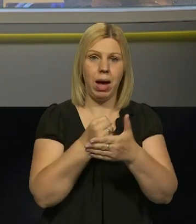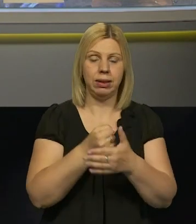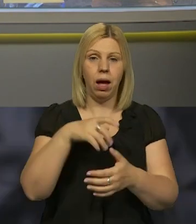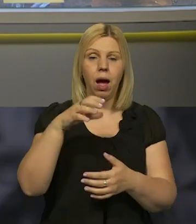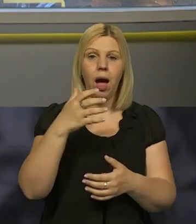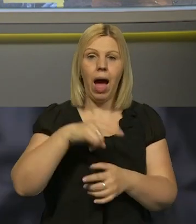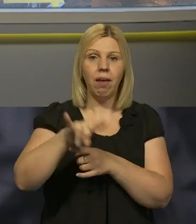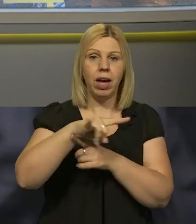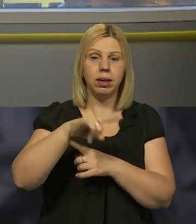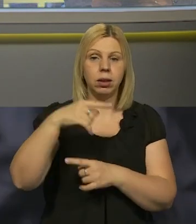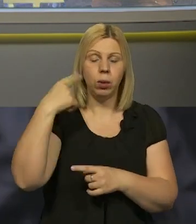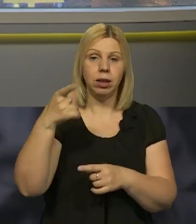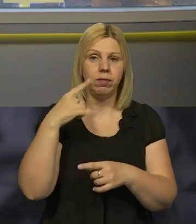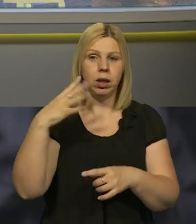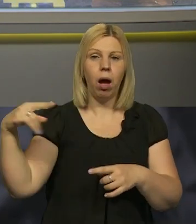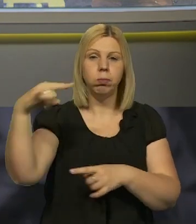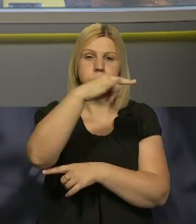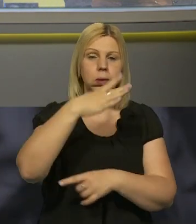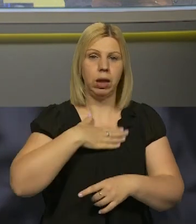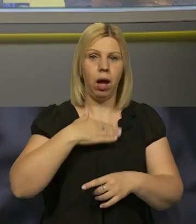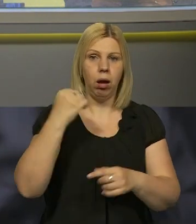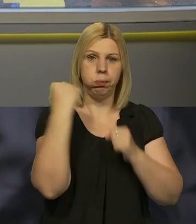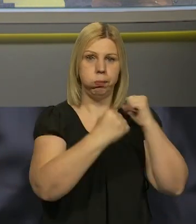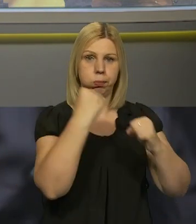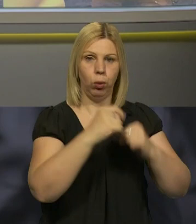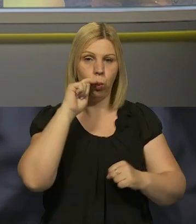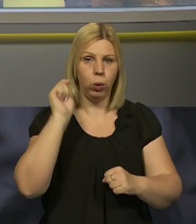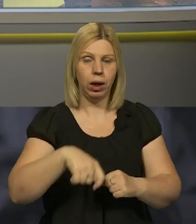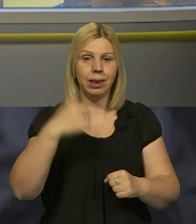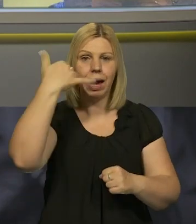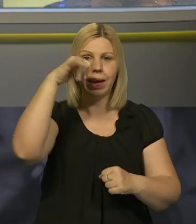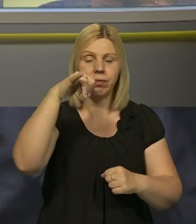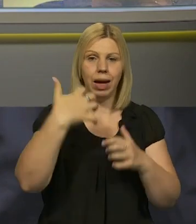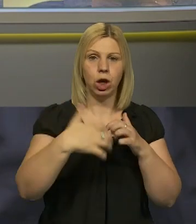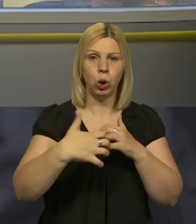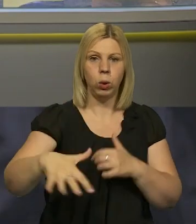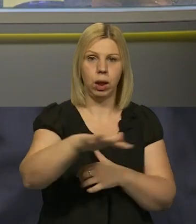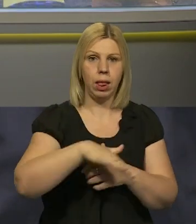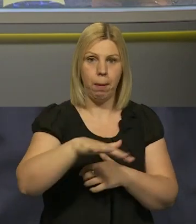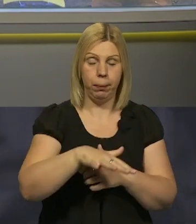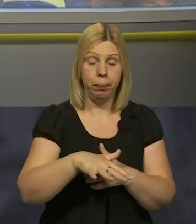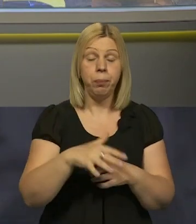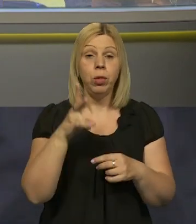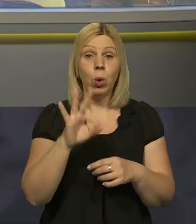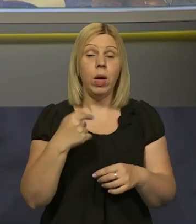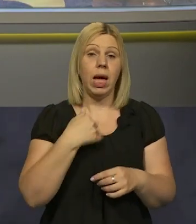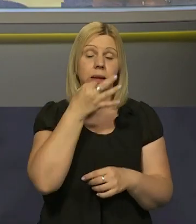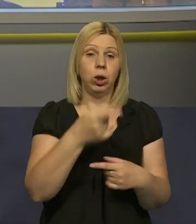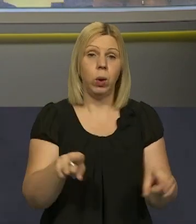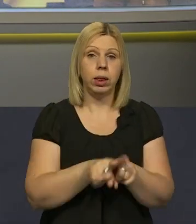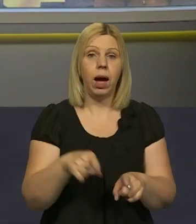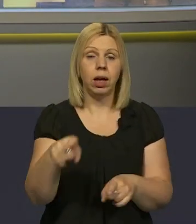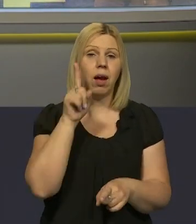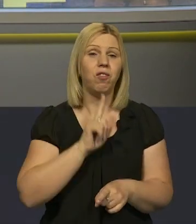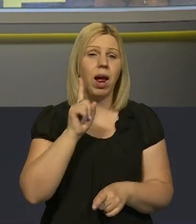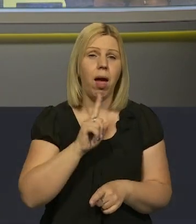яка здійснювала авіаційні удари по наших військах на Криворіжському і Херсонському напрямках. Ну, я скажу так, що вона